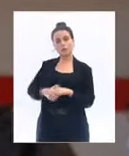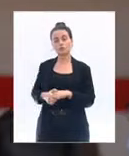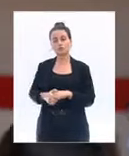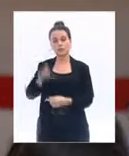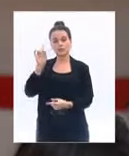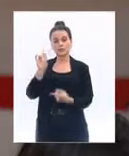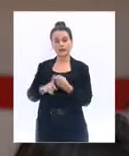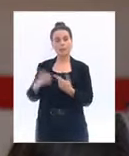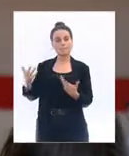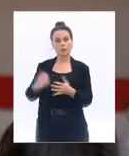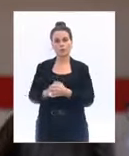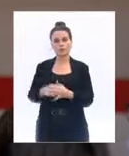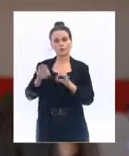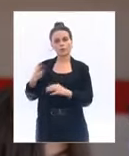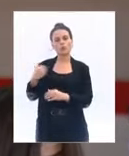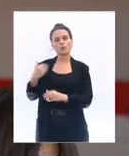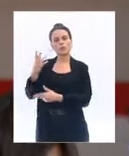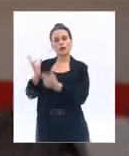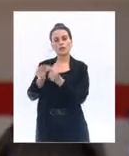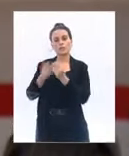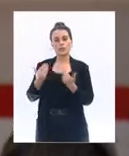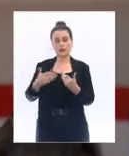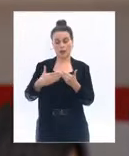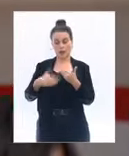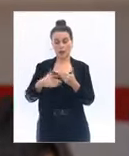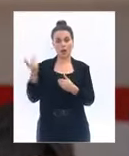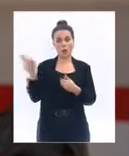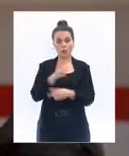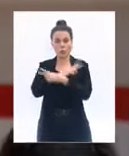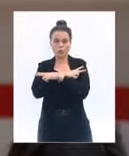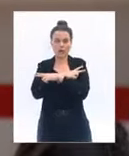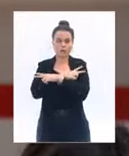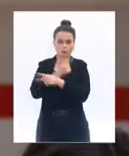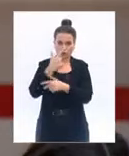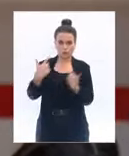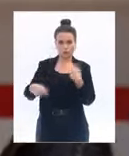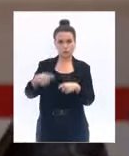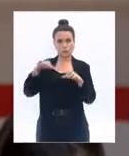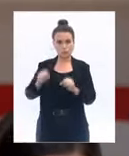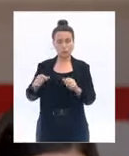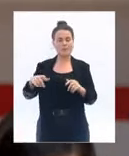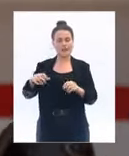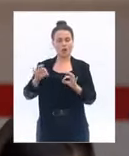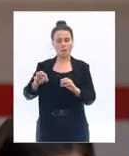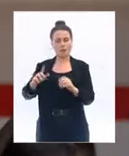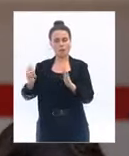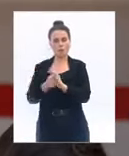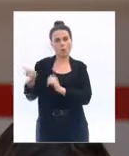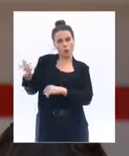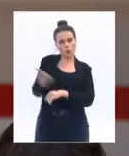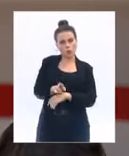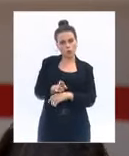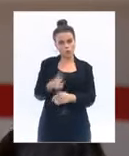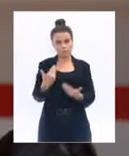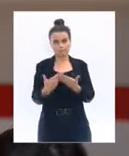tolérance que vous avez évoquée pour les retours de vacances. Faudra-t-il, lors de ces déplacements de retour, fournir une attestation